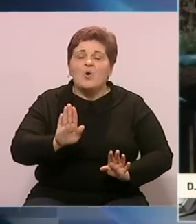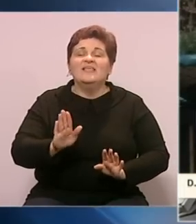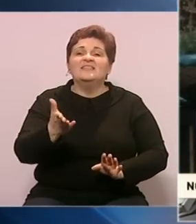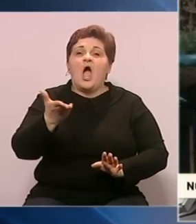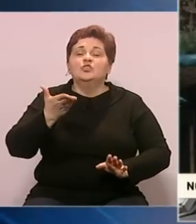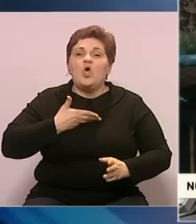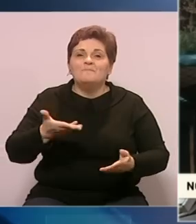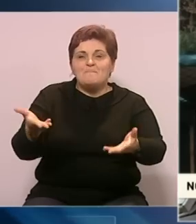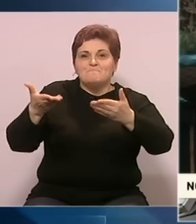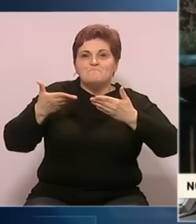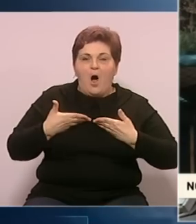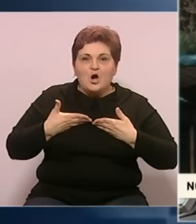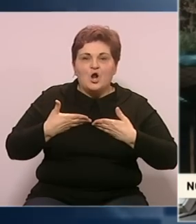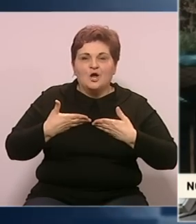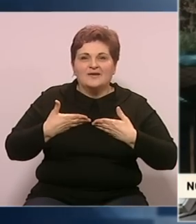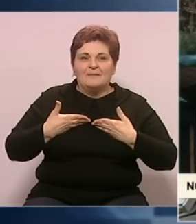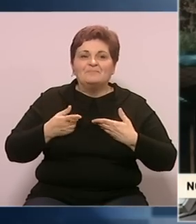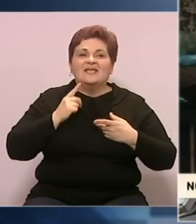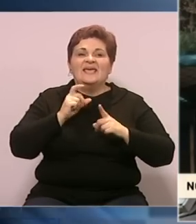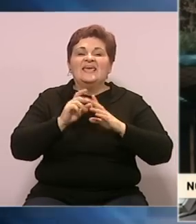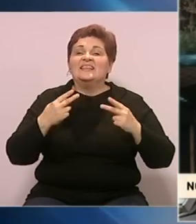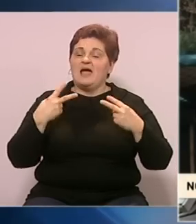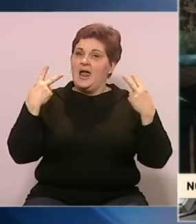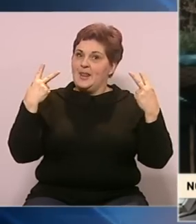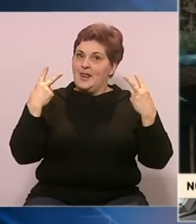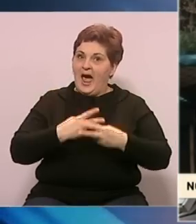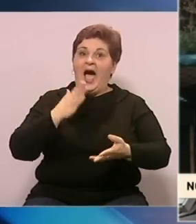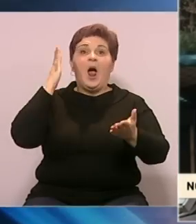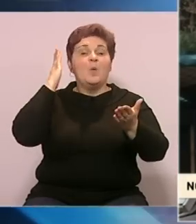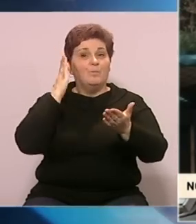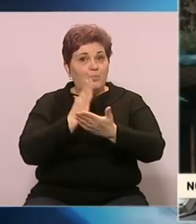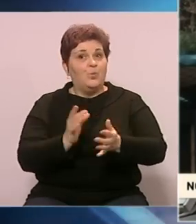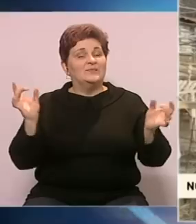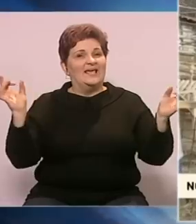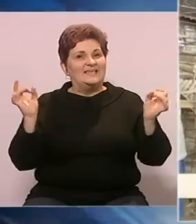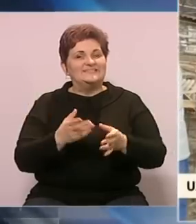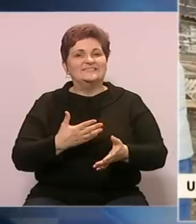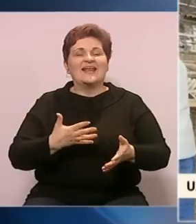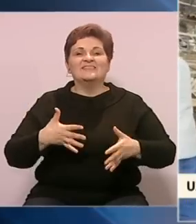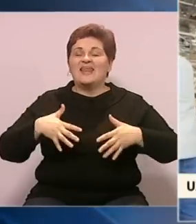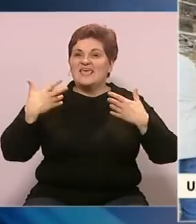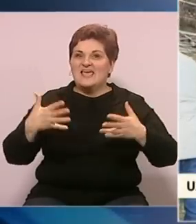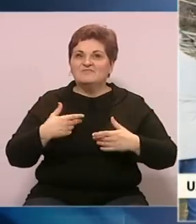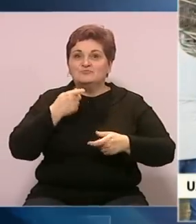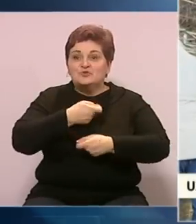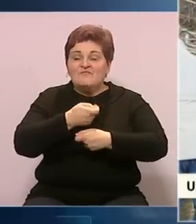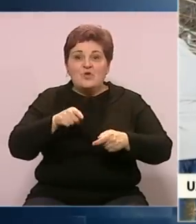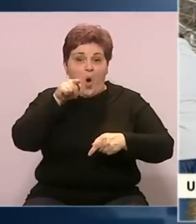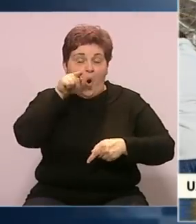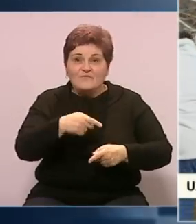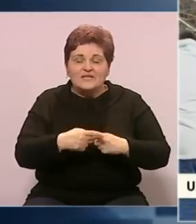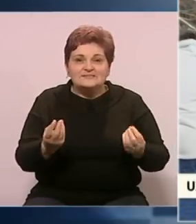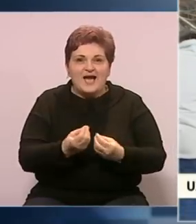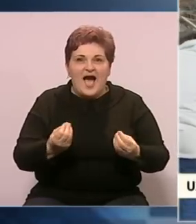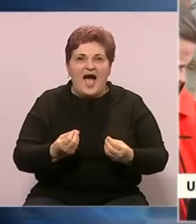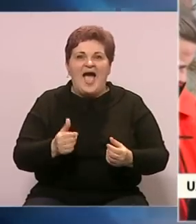poklon. Poklon i da naravno bude sretan i vesel. Razlog zbog čega se podijela vrši upravo ovdje